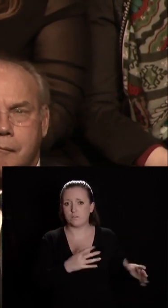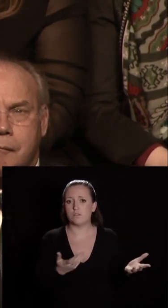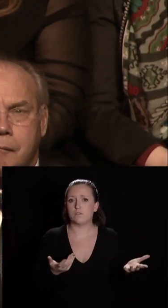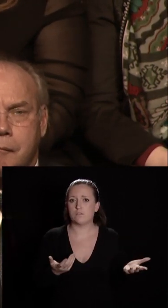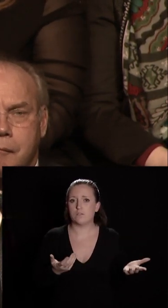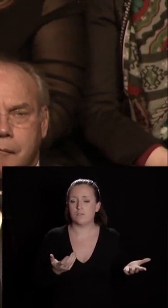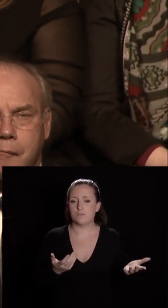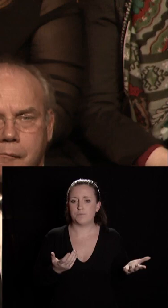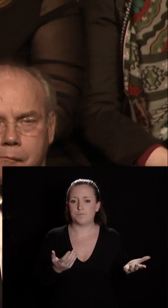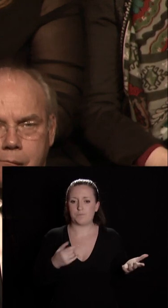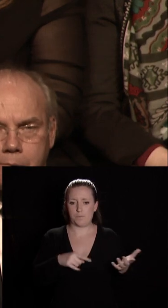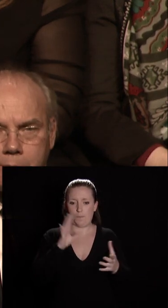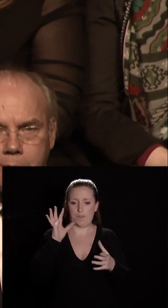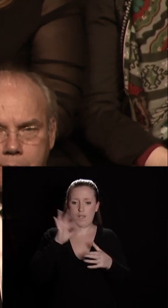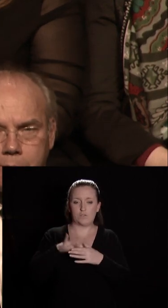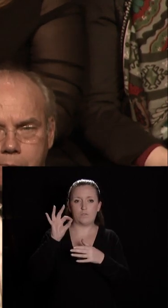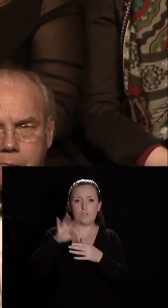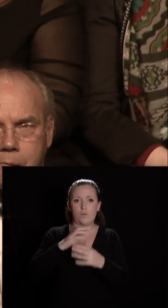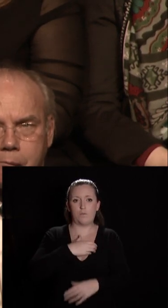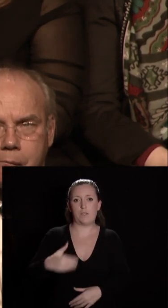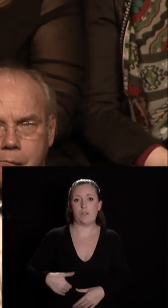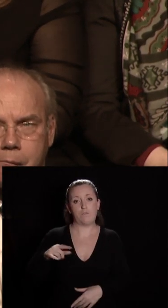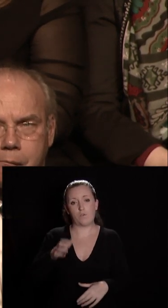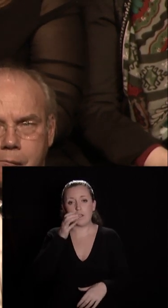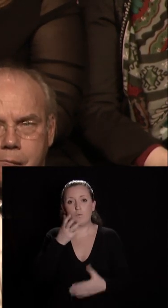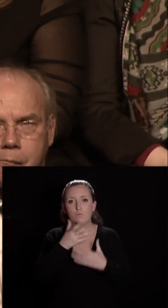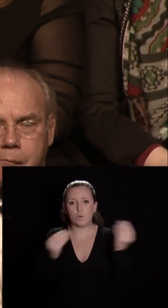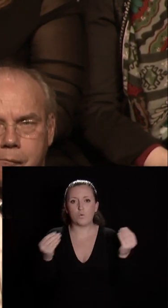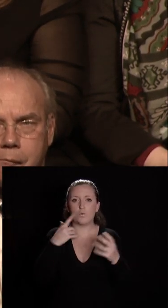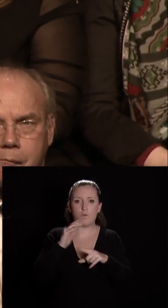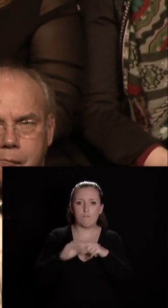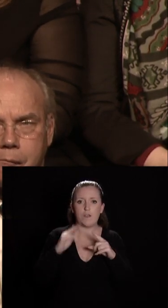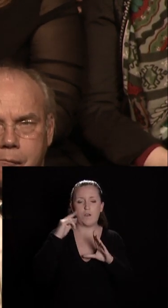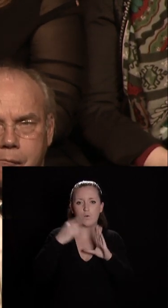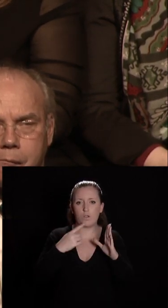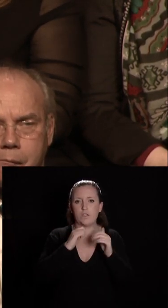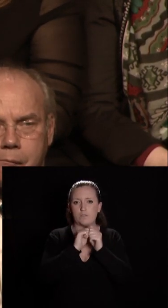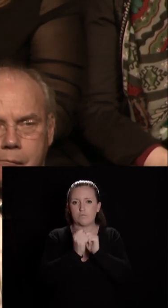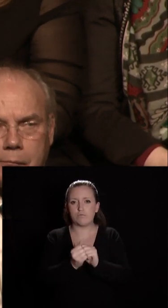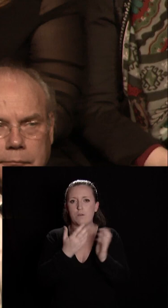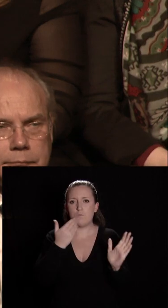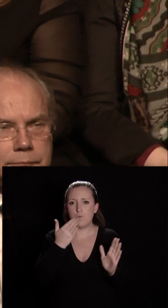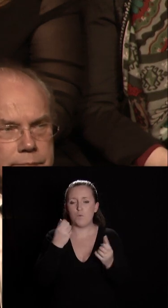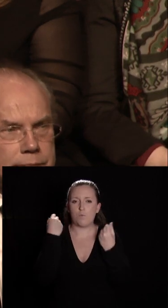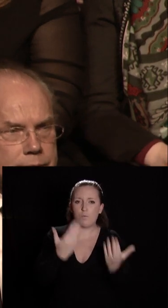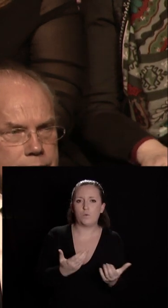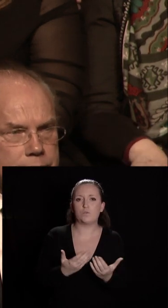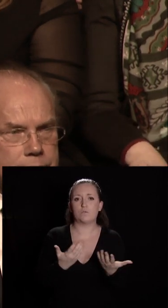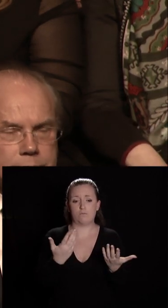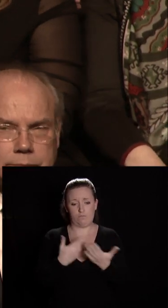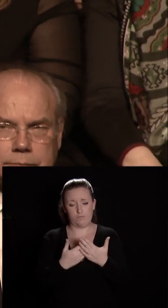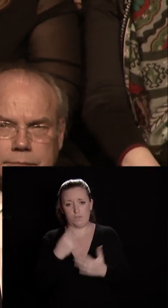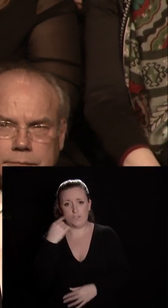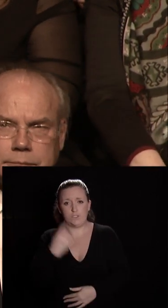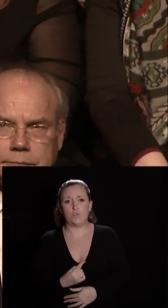entre deux élections municipales il y beaucoup à écouter à faire à corriger à améliorer à proposer à Dijon nous